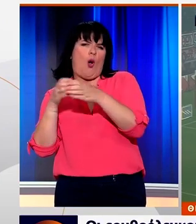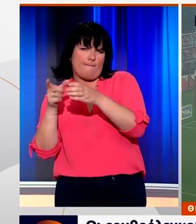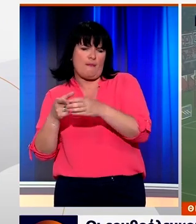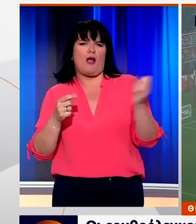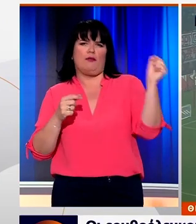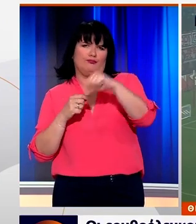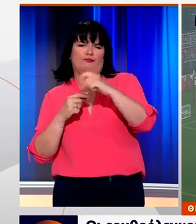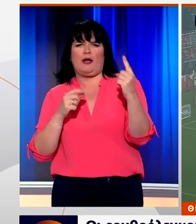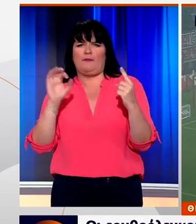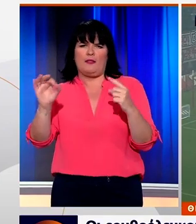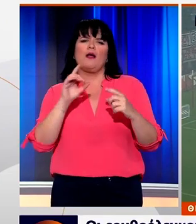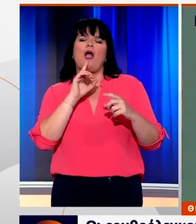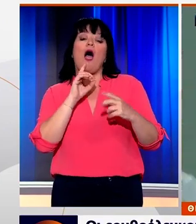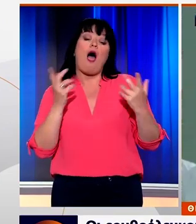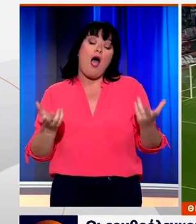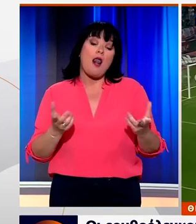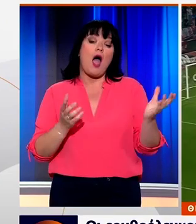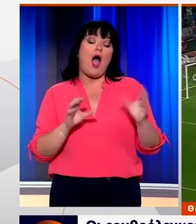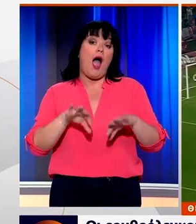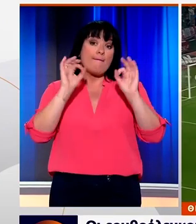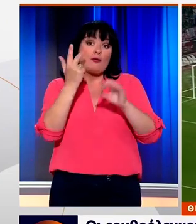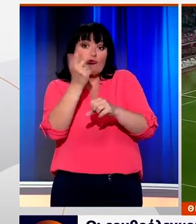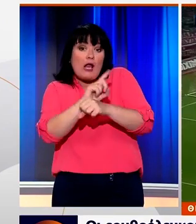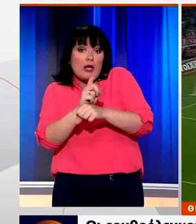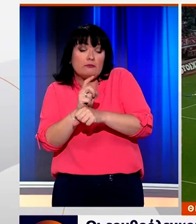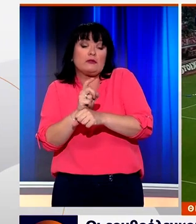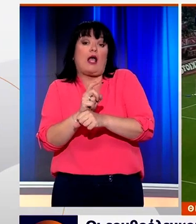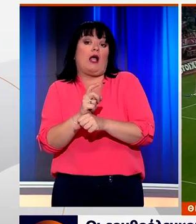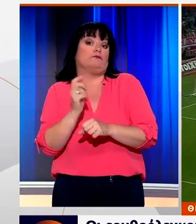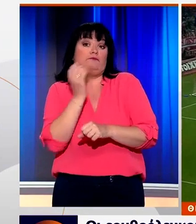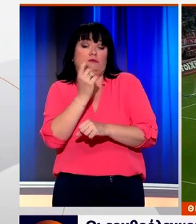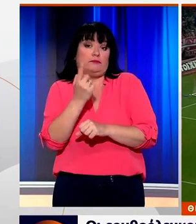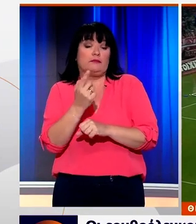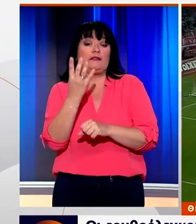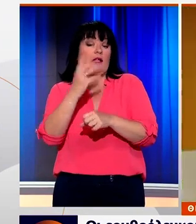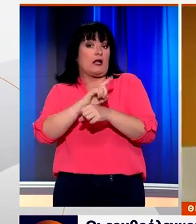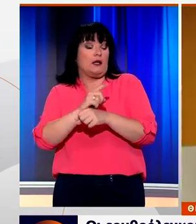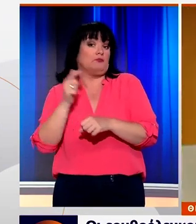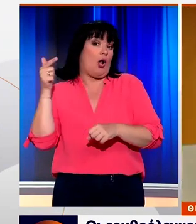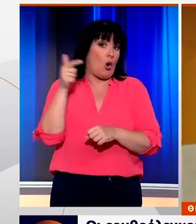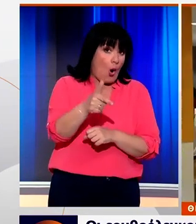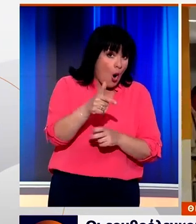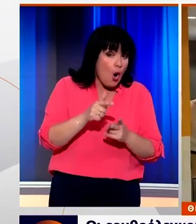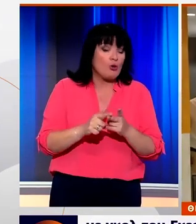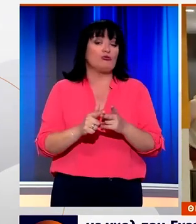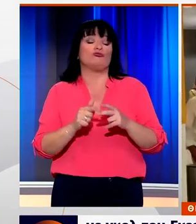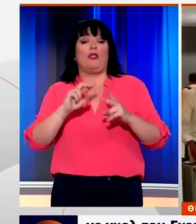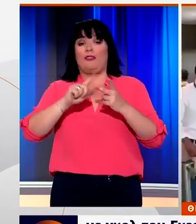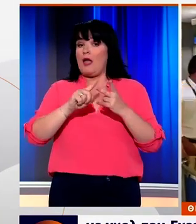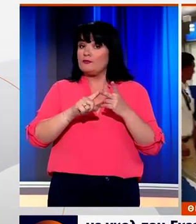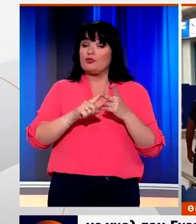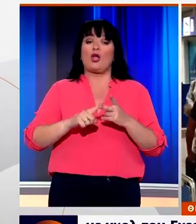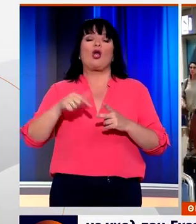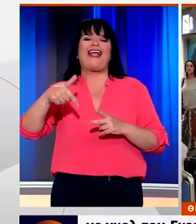Ερυθρόλευκη άνοιξαν το σκορ μόλις το τρίτο λεπτό με τον Μασούρα. Τέσσερα λεπτά αργότερα ήρθε το 2-0 με γκολ του